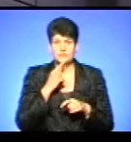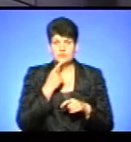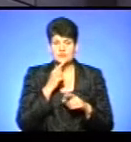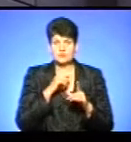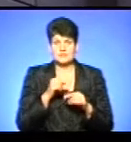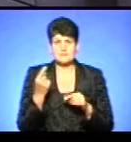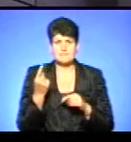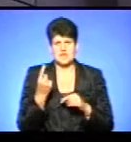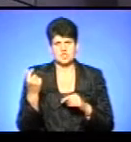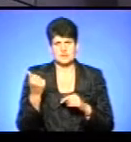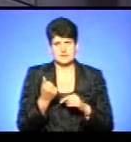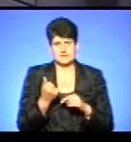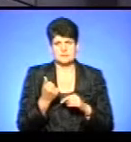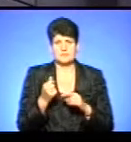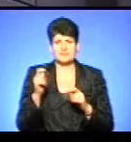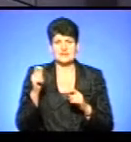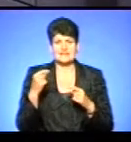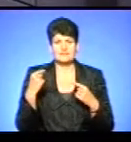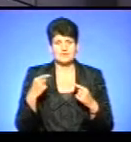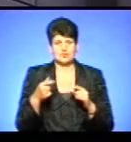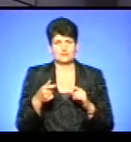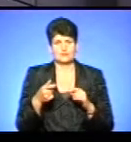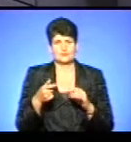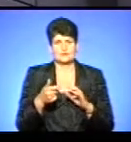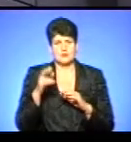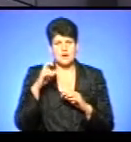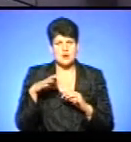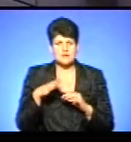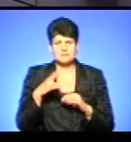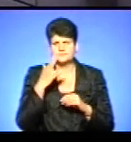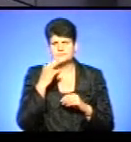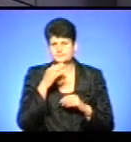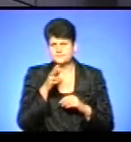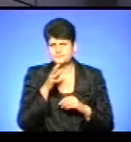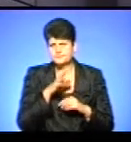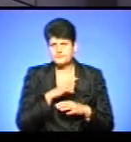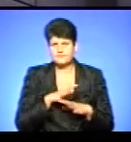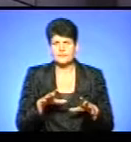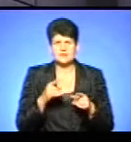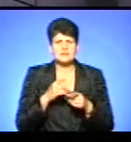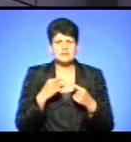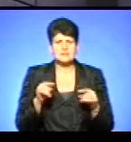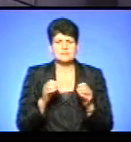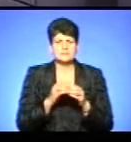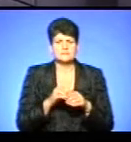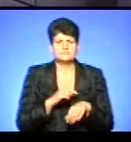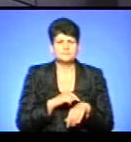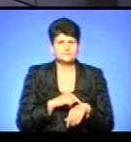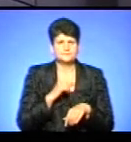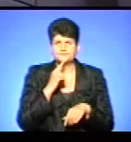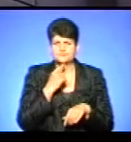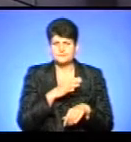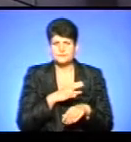тижні, через те, що ми приїхали в іншу країну, у нас була акліматизація до часового поясу нового, там різниця 10 годин. І